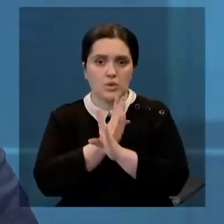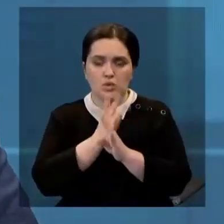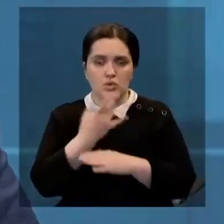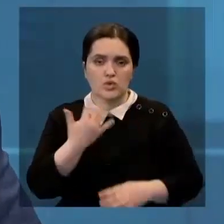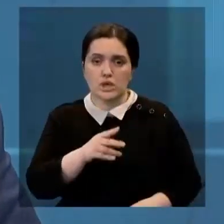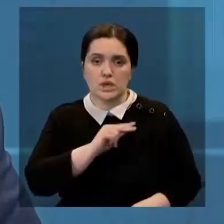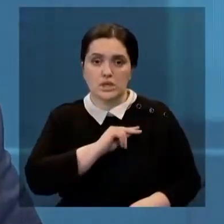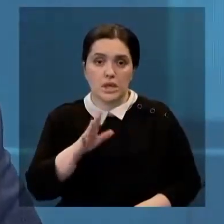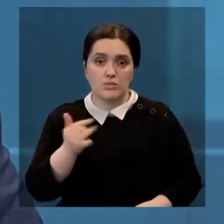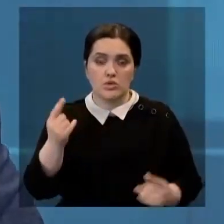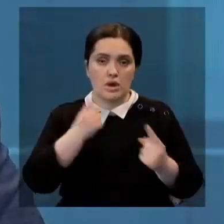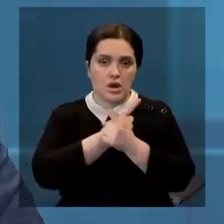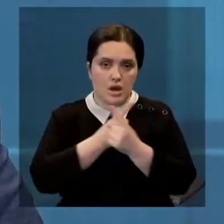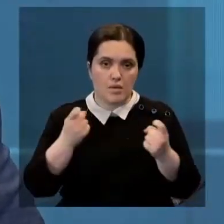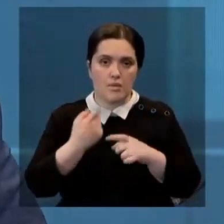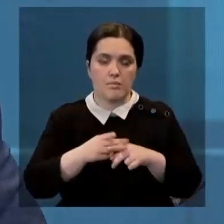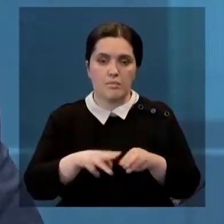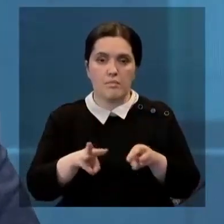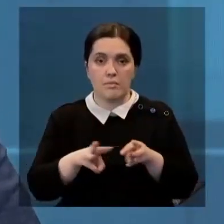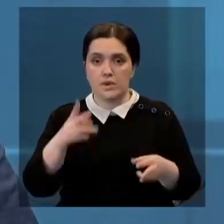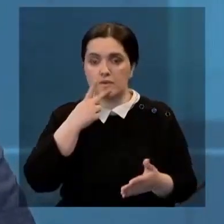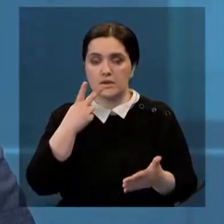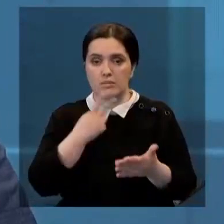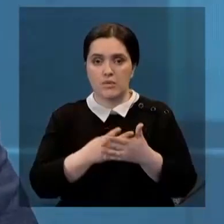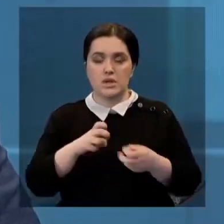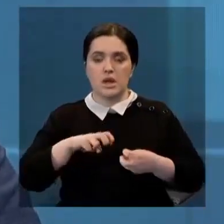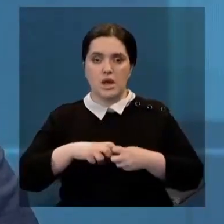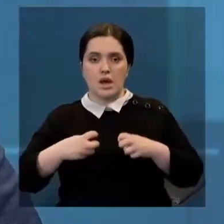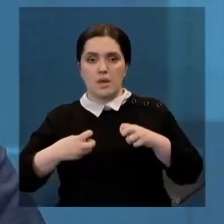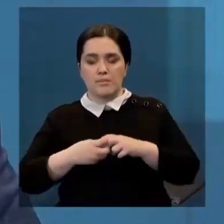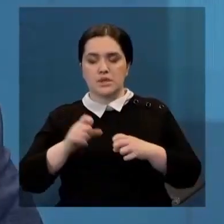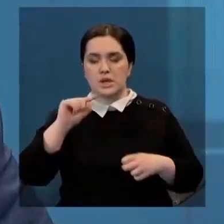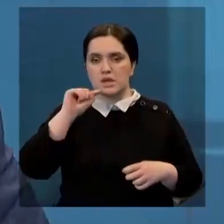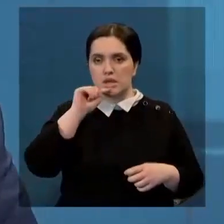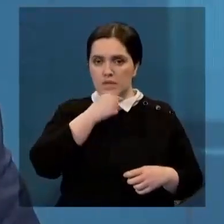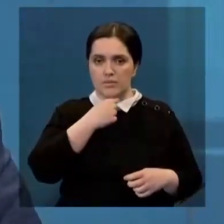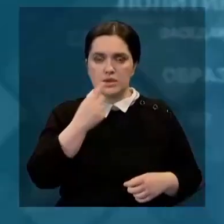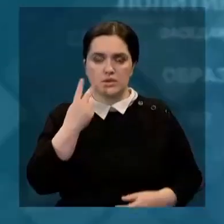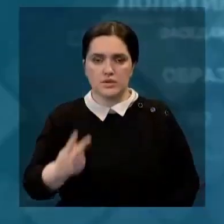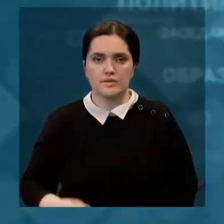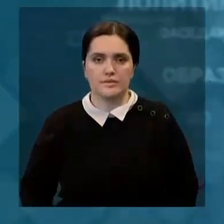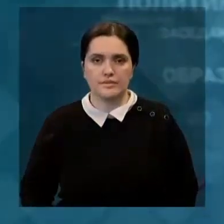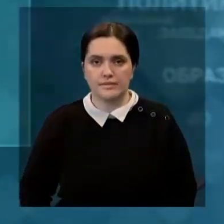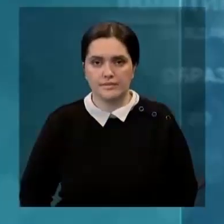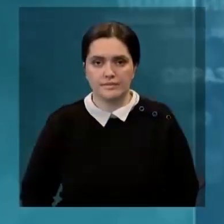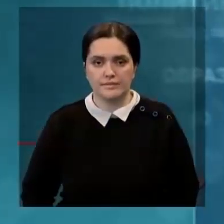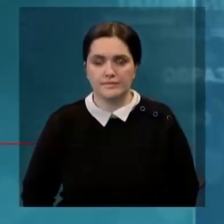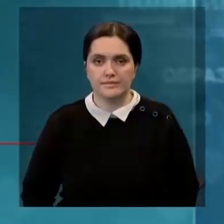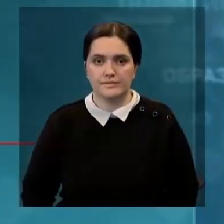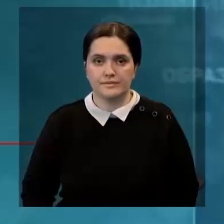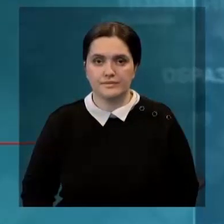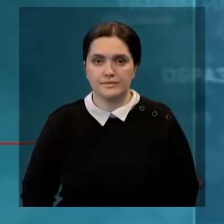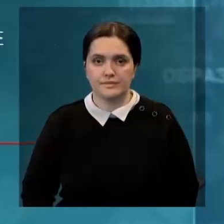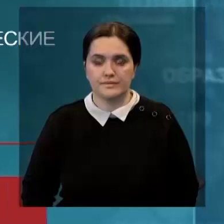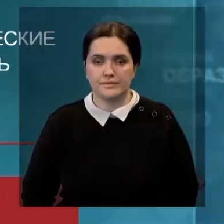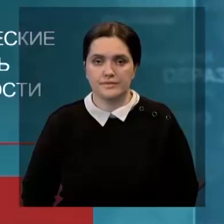экозащитники призывают профильное министерство взглянуть на проблему с экономической точки зрения. Разве